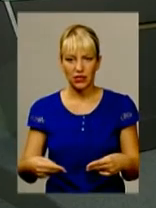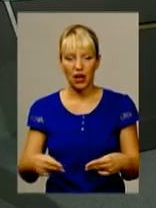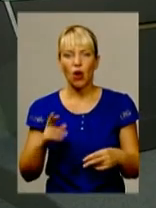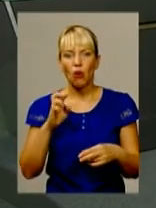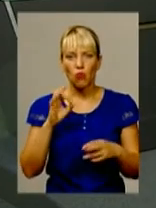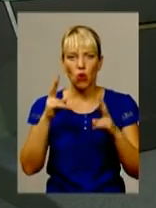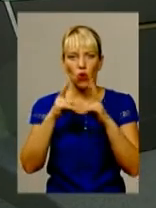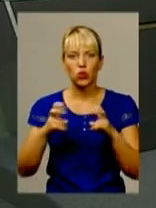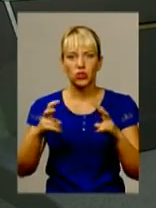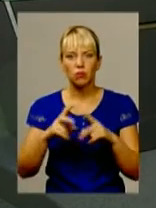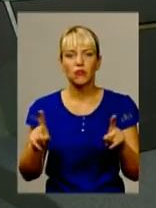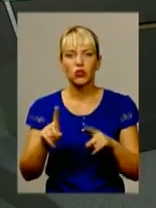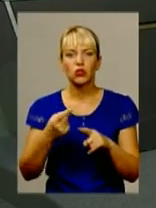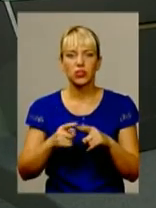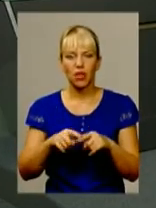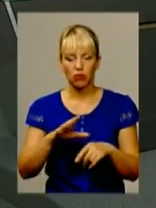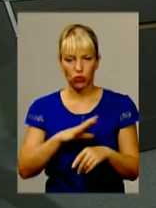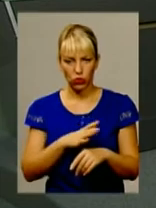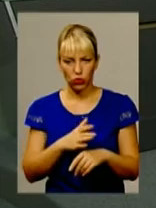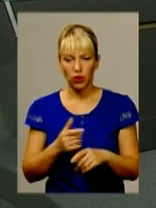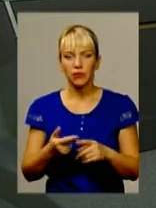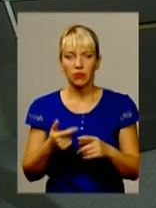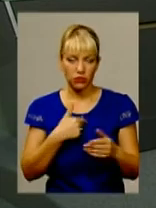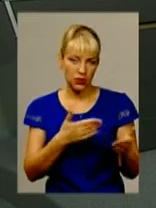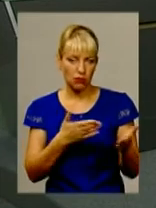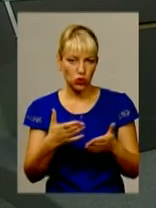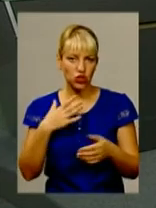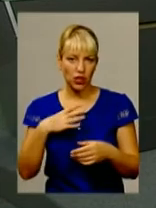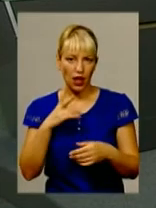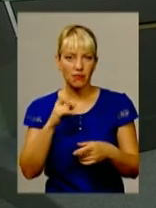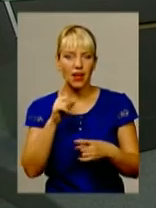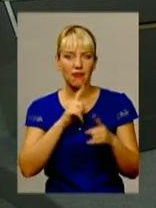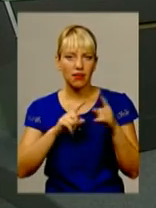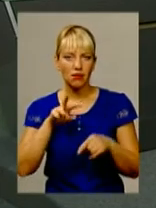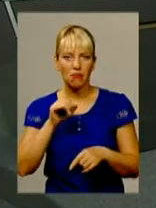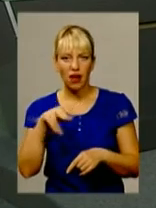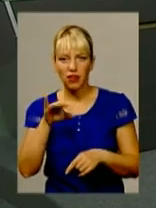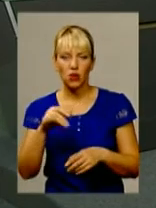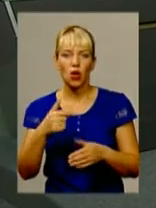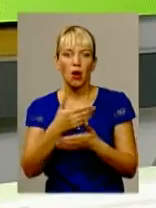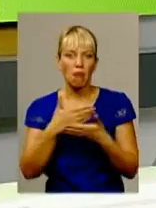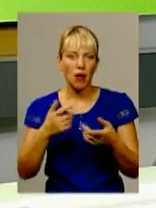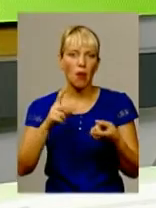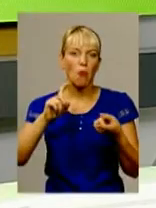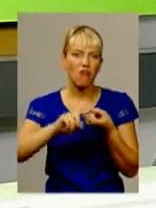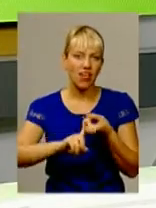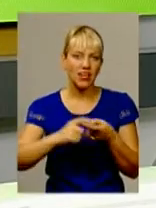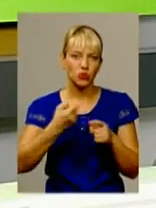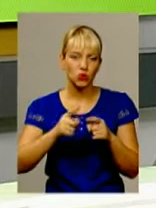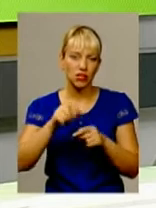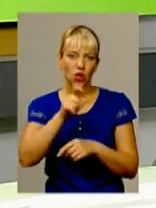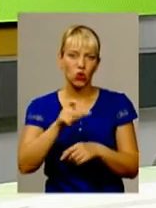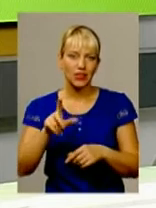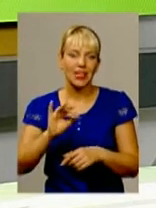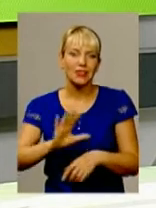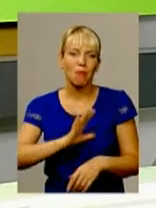Тому, зрешті, ми теж його чекаємо на Раді Майдану, але, поскільки ми їх пов'язуємо з тим режимом, і це партія і мені, ми також забороняємо йти від них.